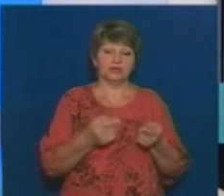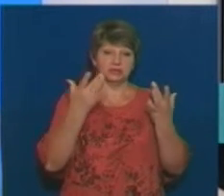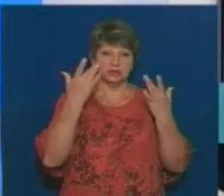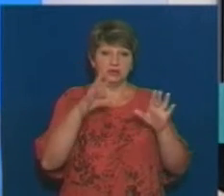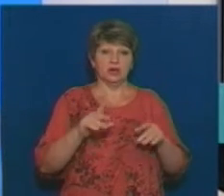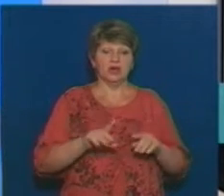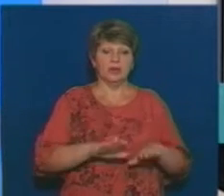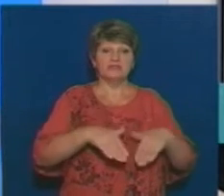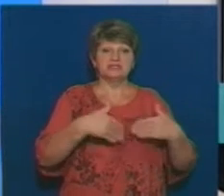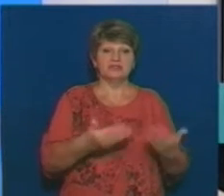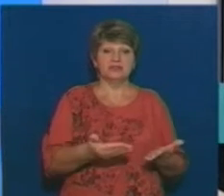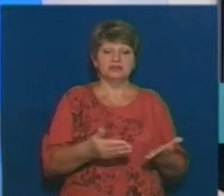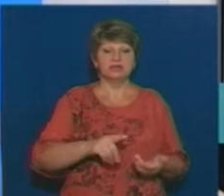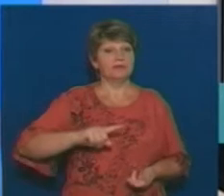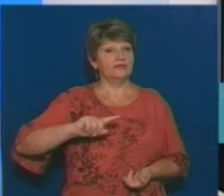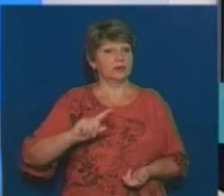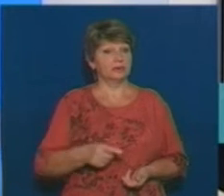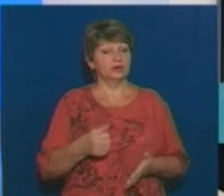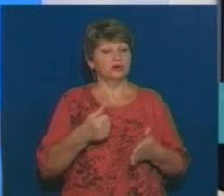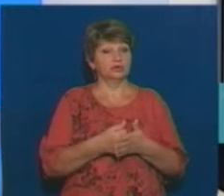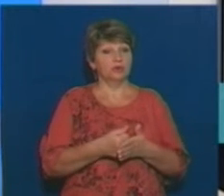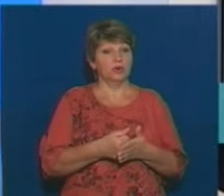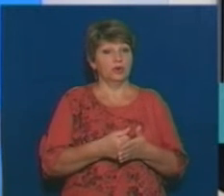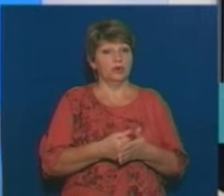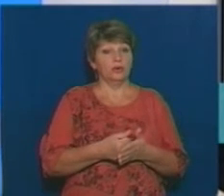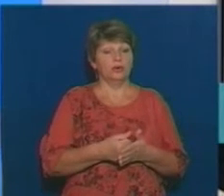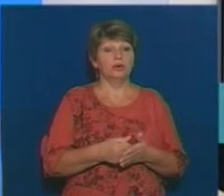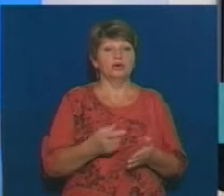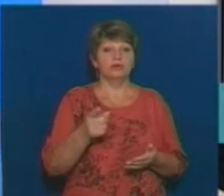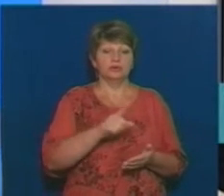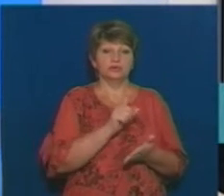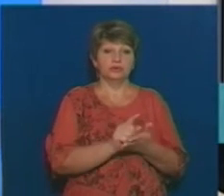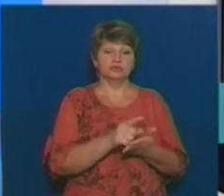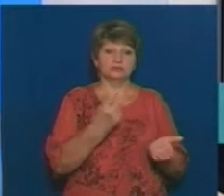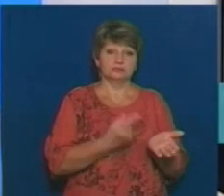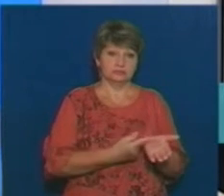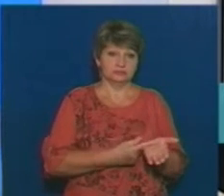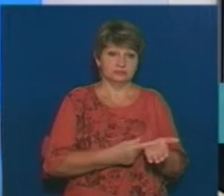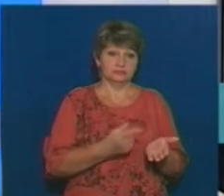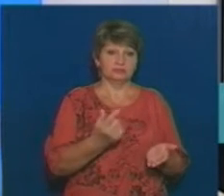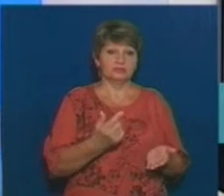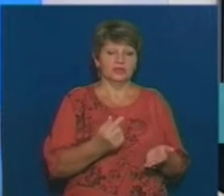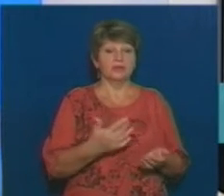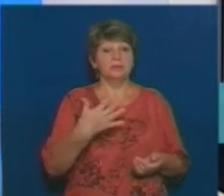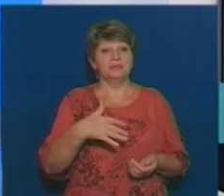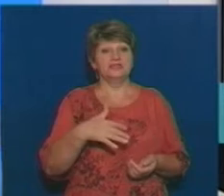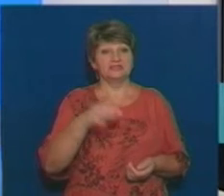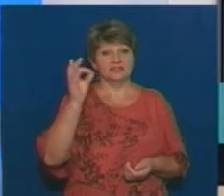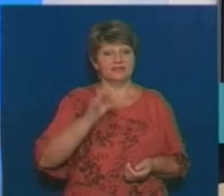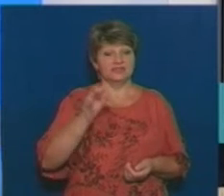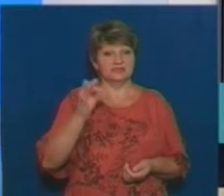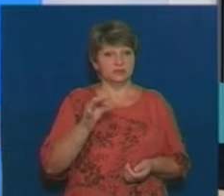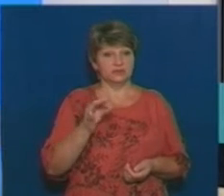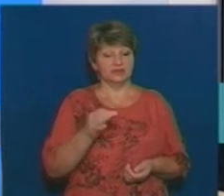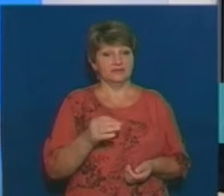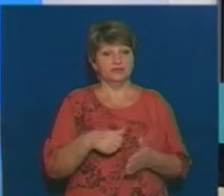виставляються вимоги до постачальника в розмірі, він має підтвердити наявність в нього досвіду попередньо, у розмірі 50% до